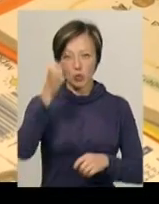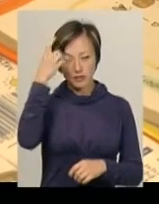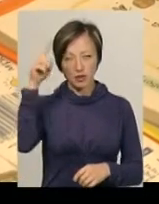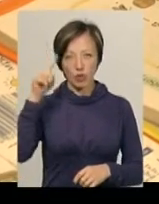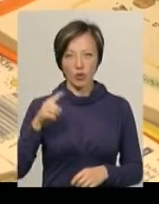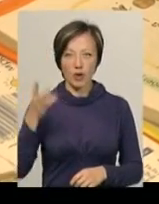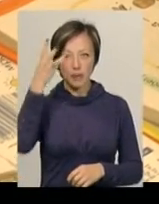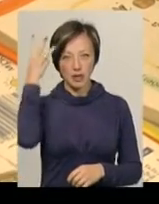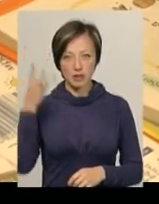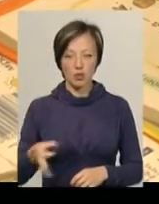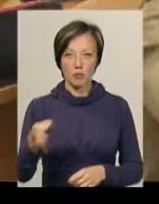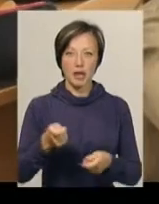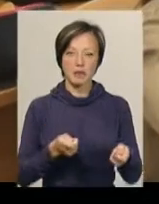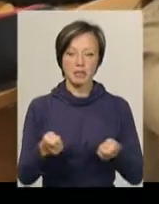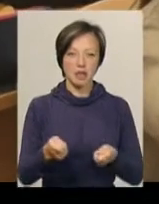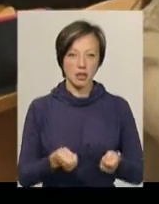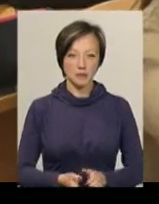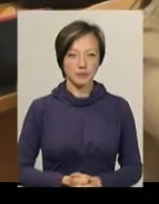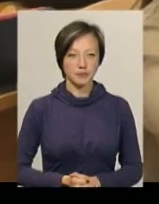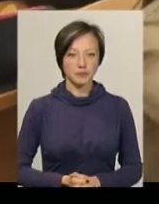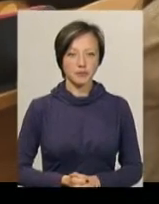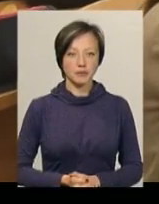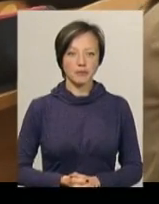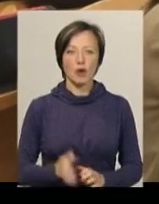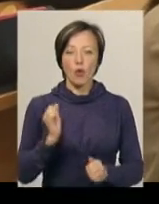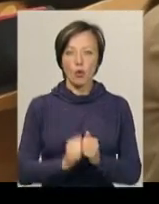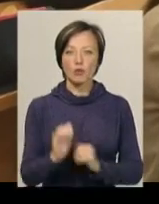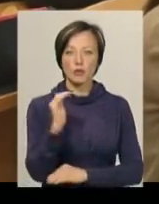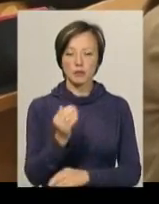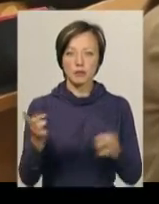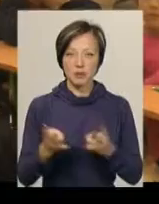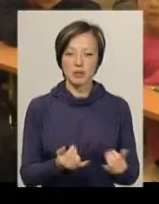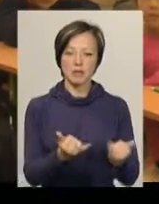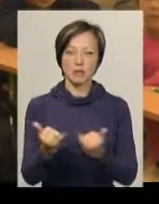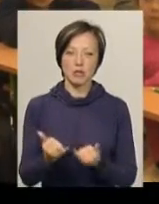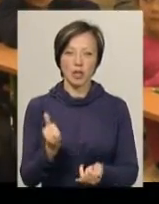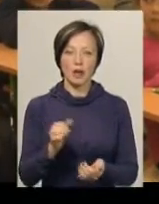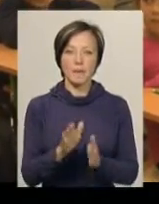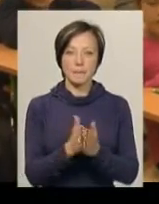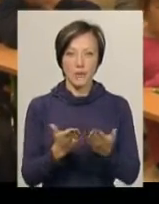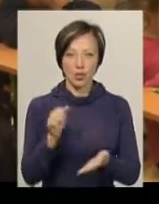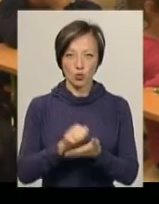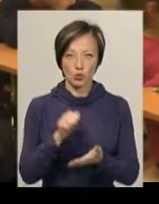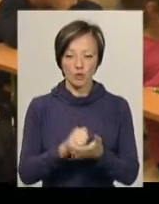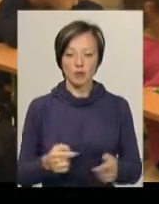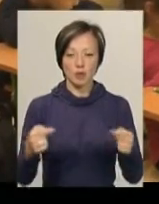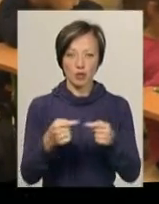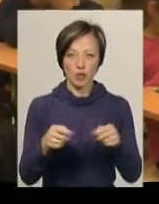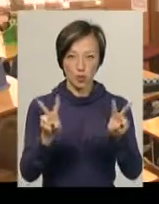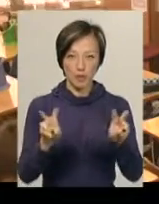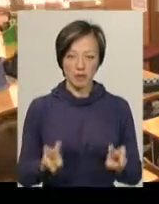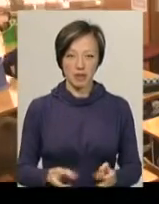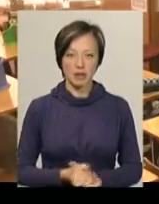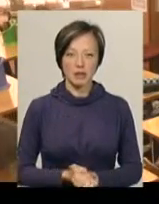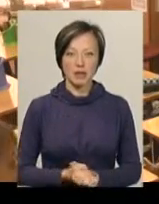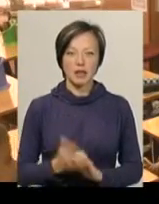освіти та науки Хмельницької облдержадміністрації Олег Фасоля. І кожного учня потрібно забезпечити друкованим підручником відповідного предмету.